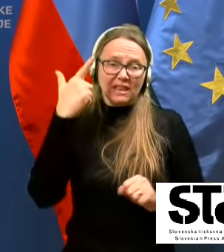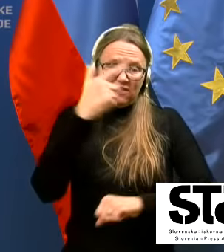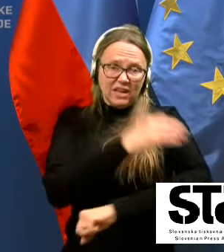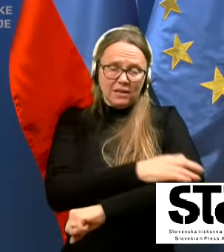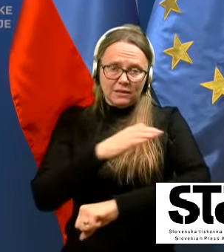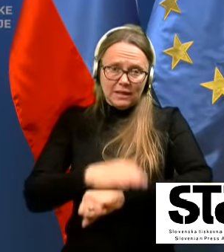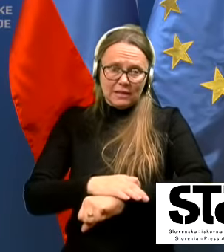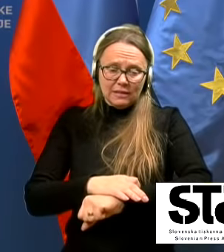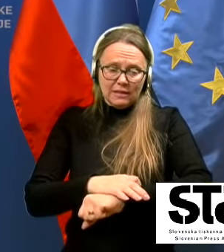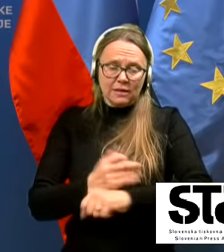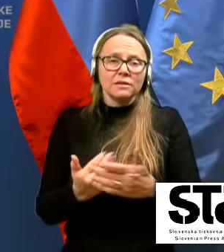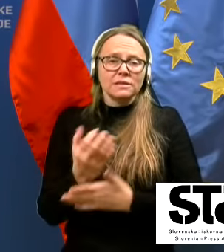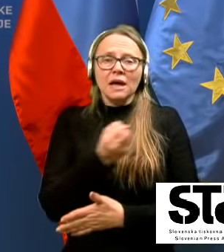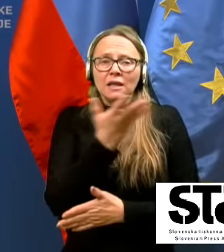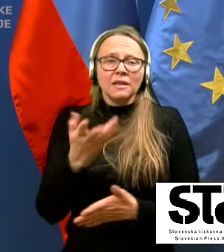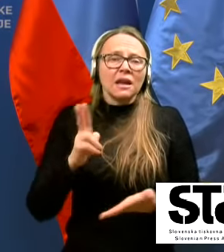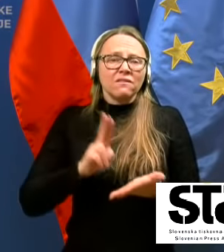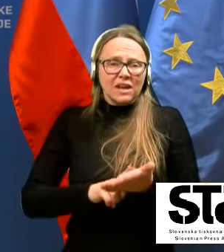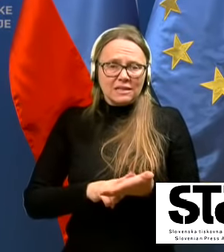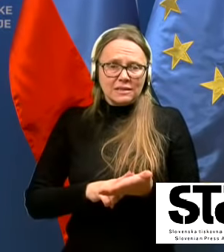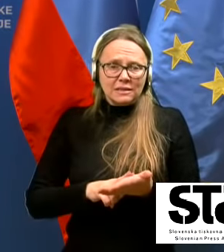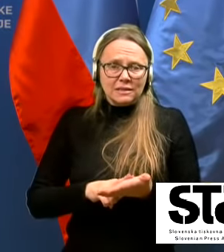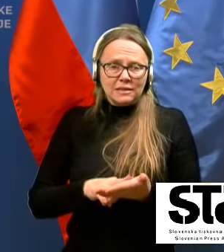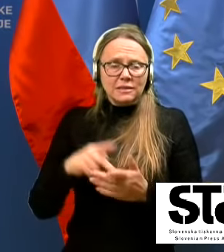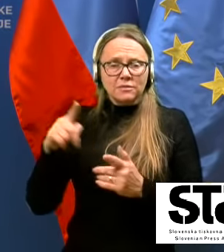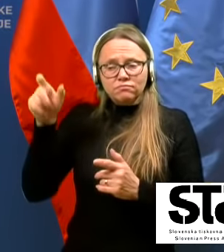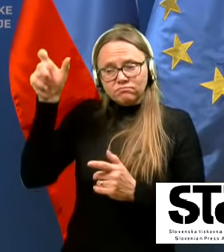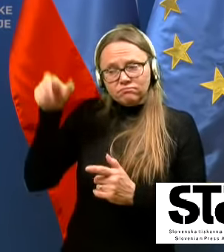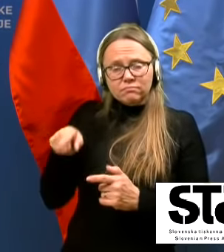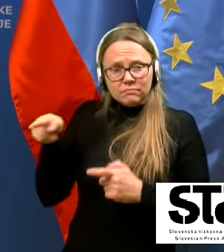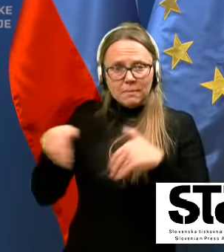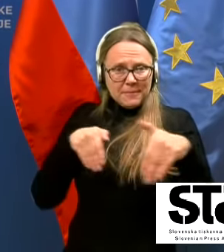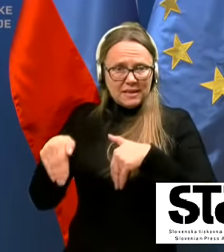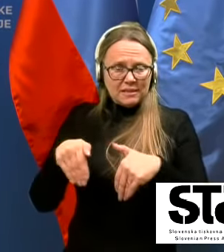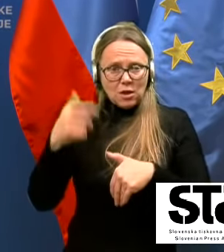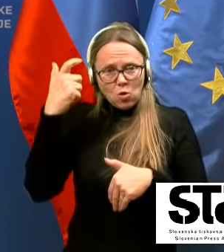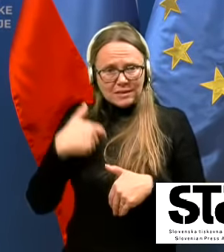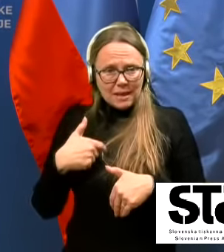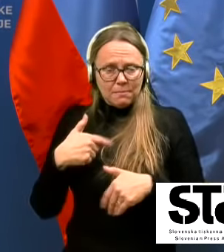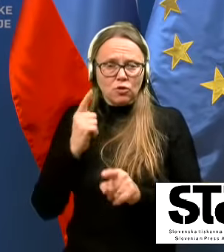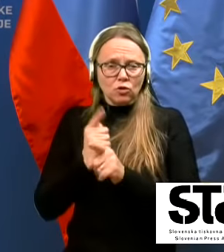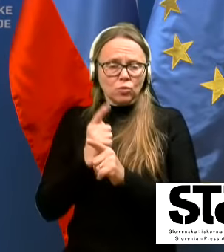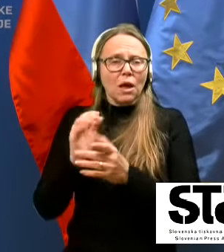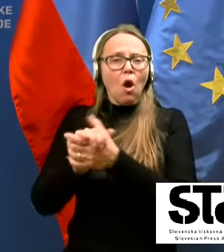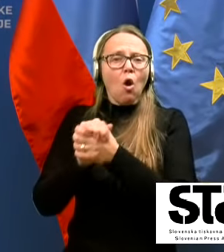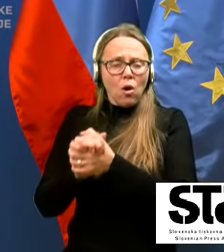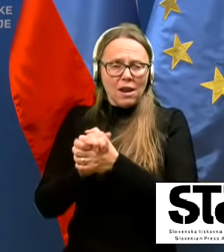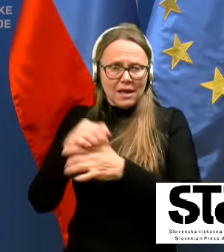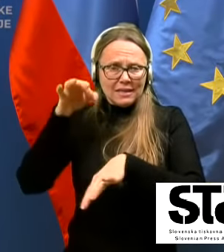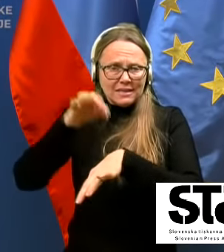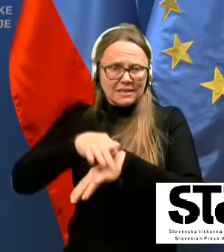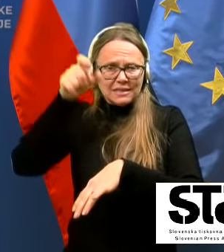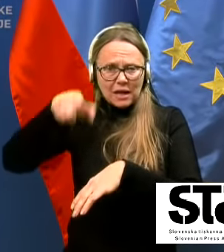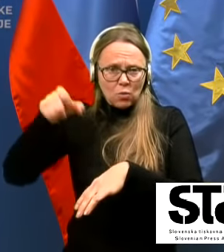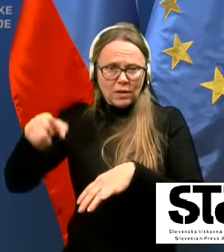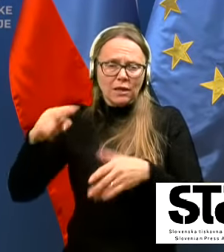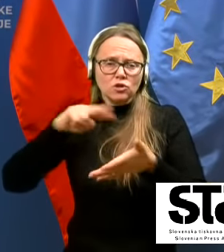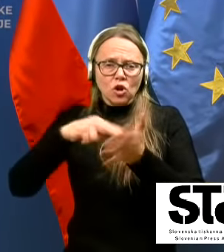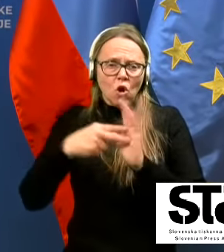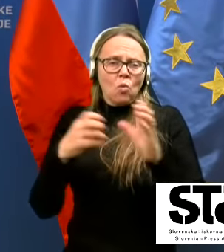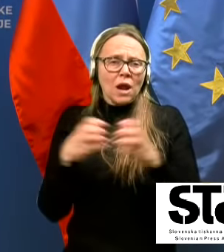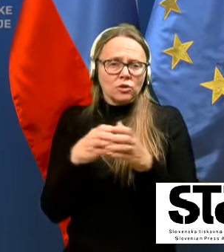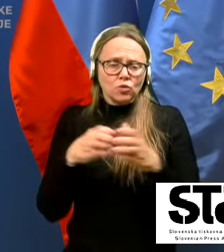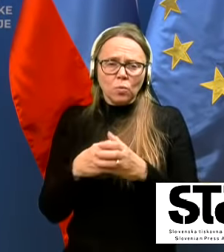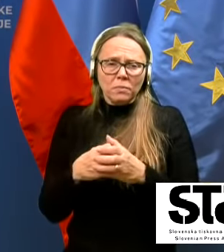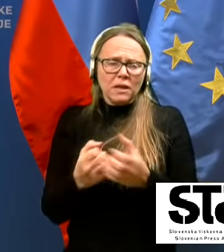za katere v resnici jaz osebno in seveda tudi moji kolegi zdravniki iz strokovna skupina trdno verjamemo, da